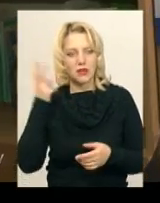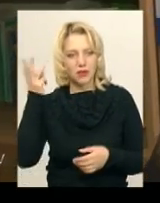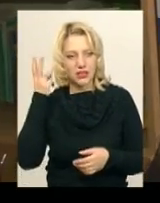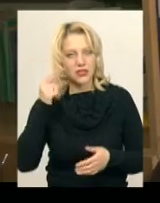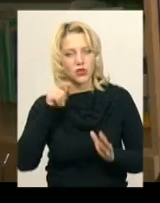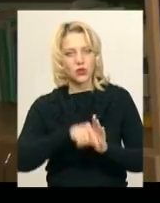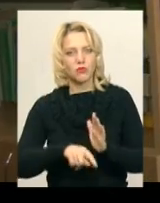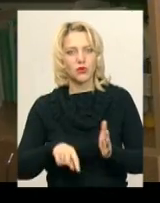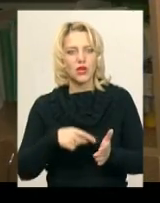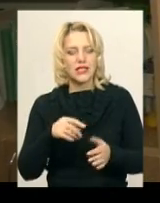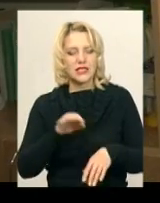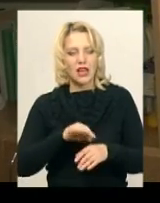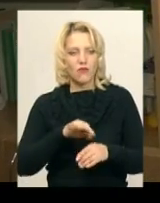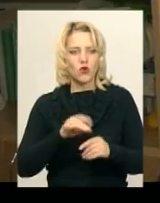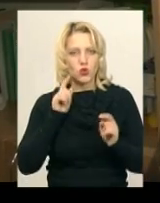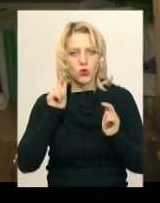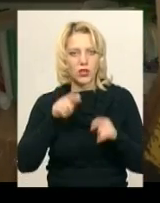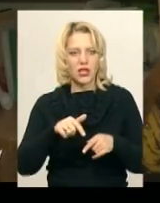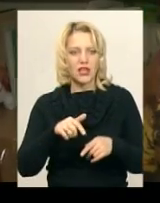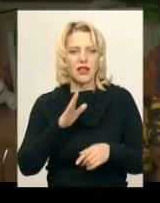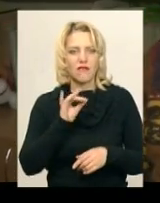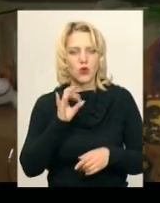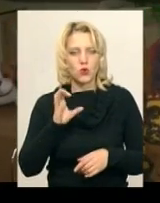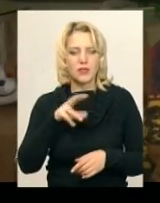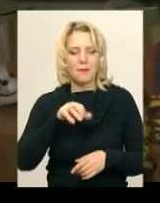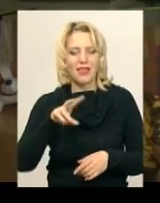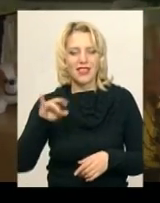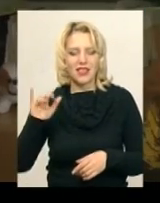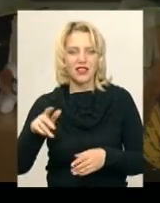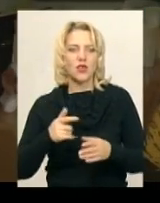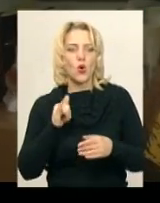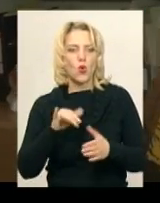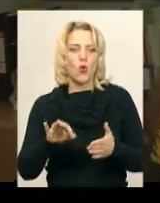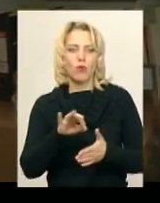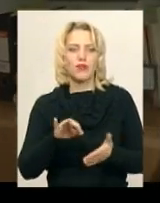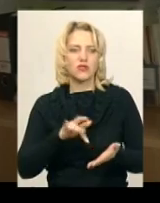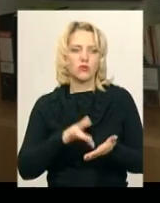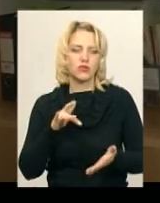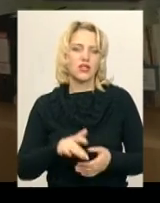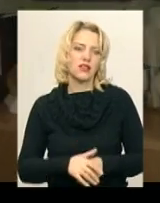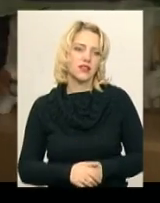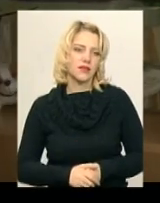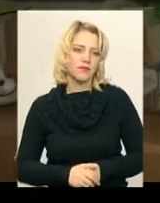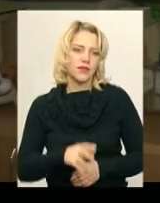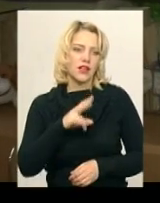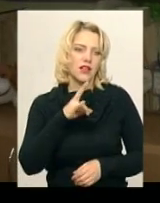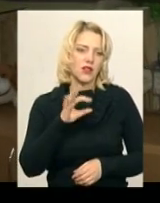Хмельницькому. Тобто захворювальність зосередження по вірусних менінгітів саме в обласному центрі. Но